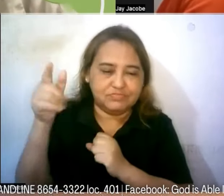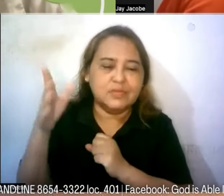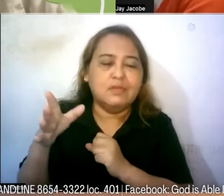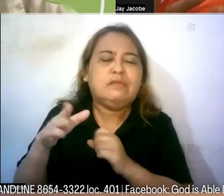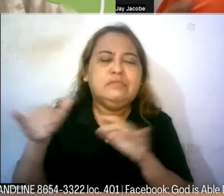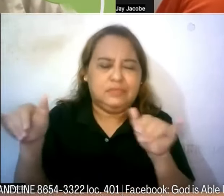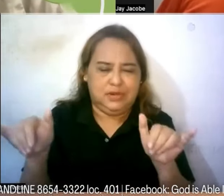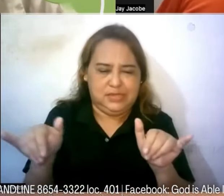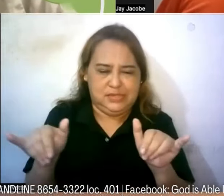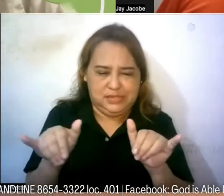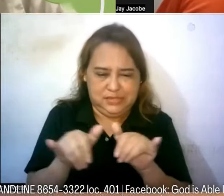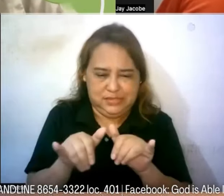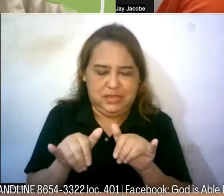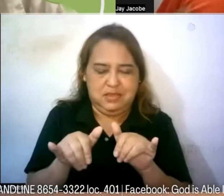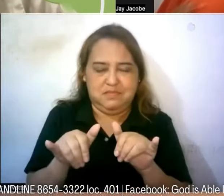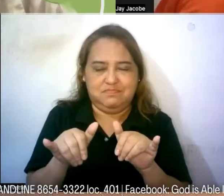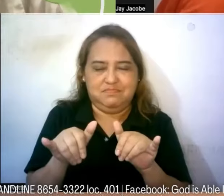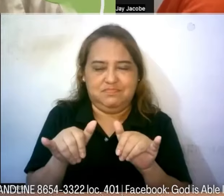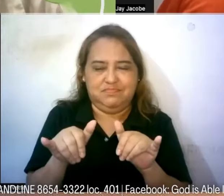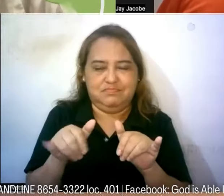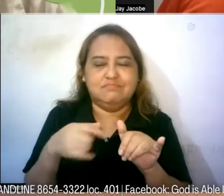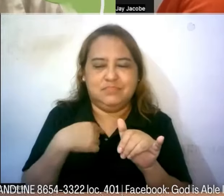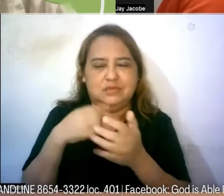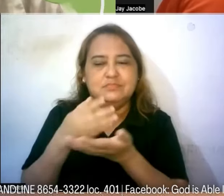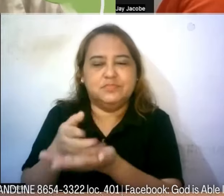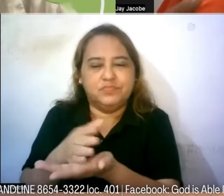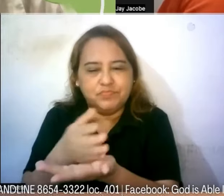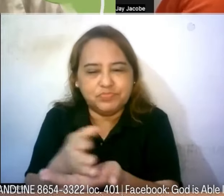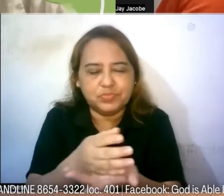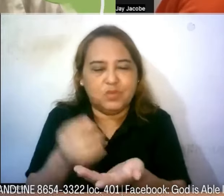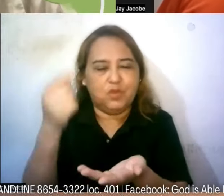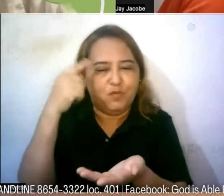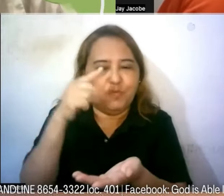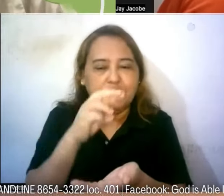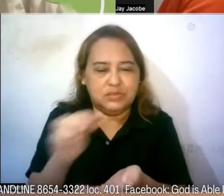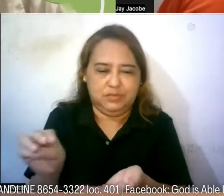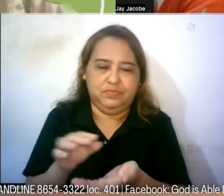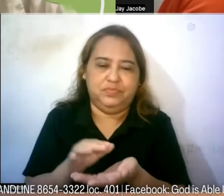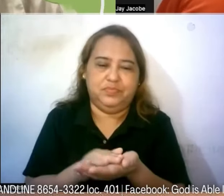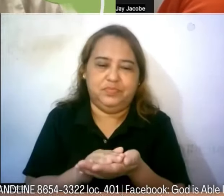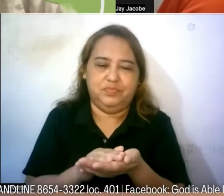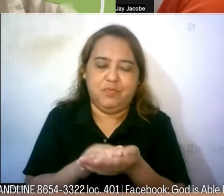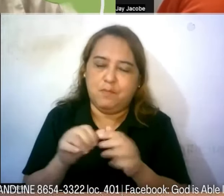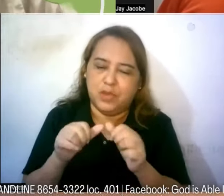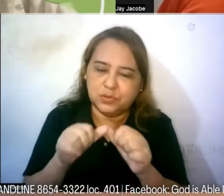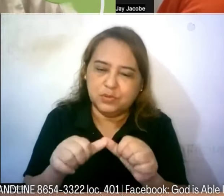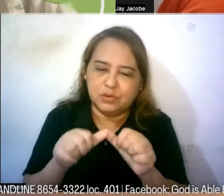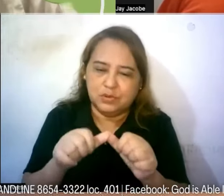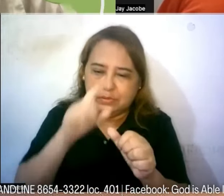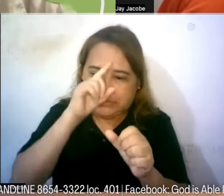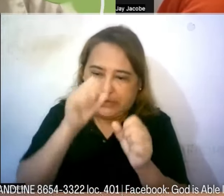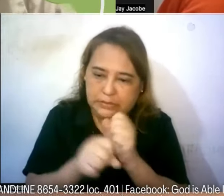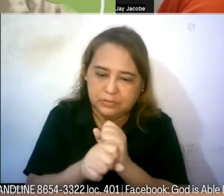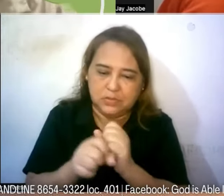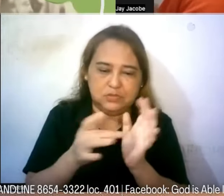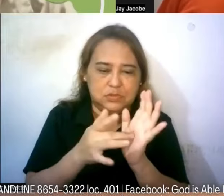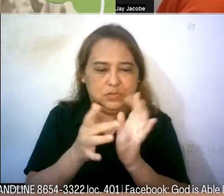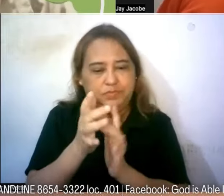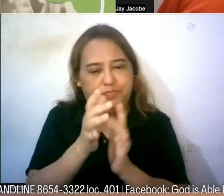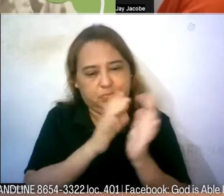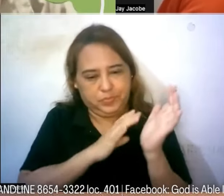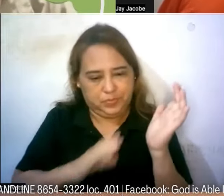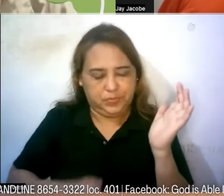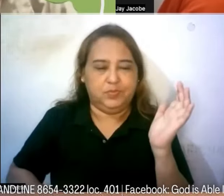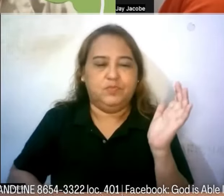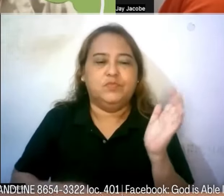ang iseshare po sa kanila na encourage din po na magkaroon din po ng patuloy na faith sa Panginoong Jesus at siya po